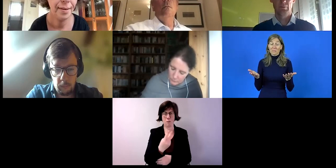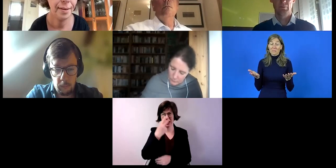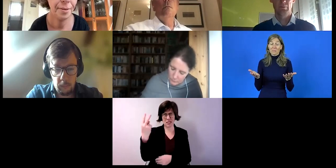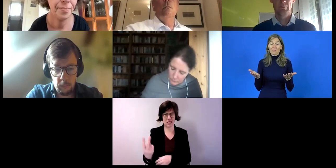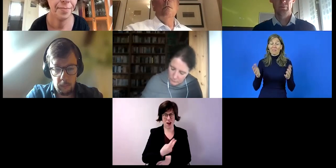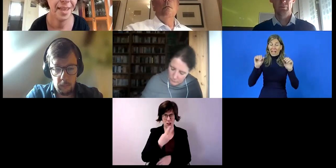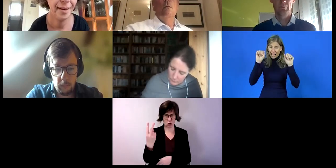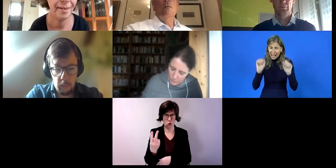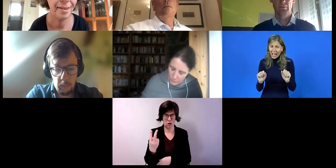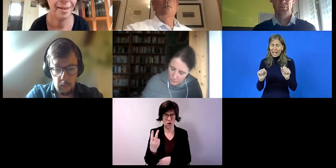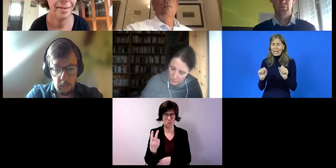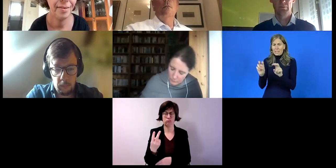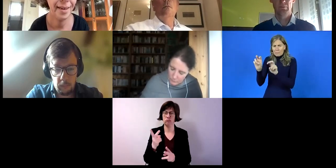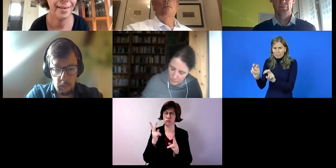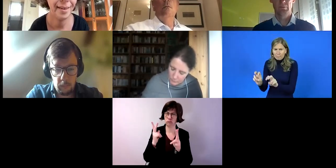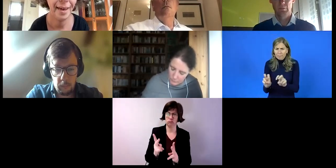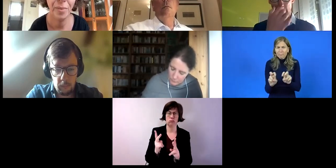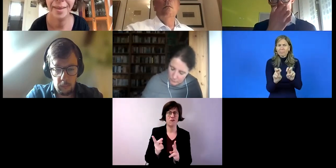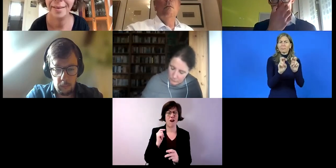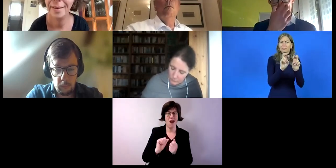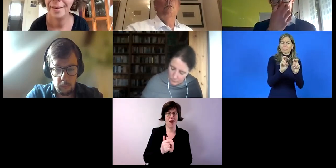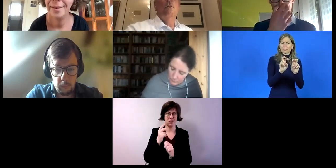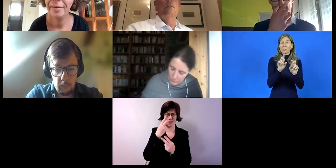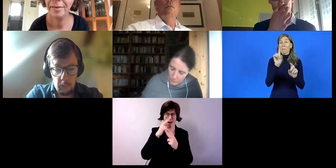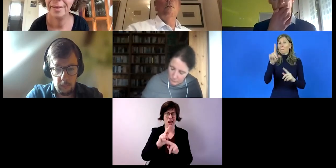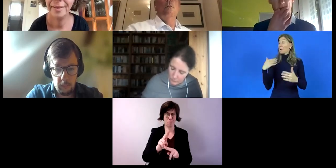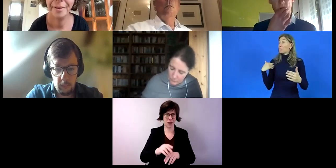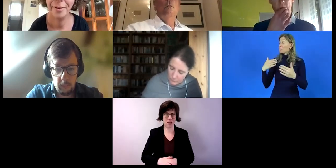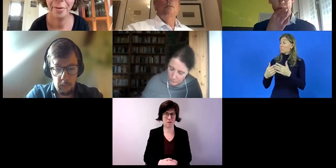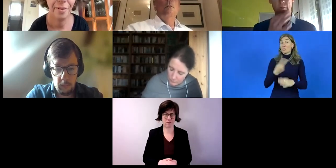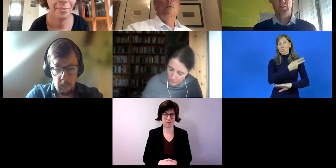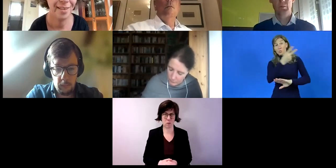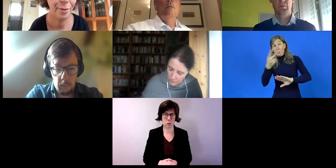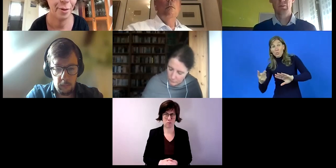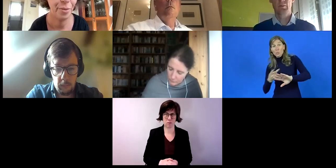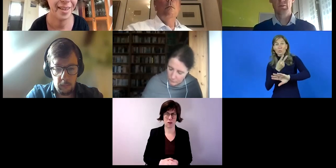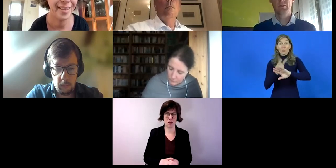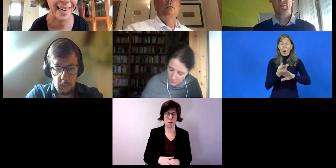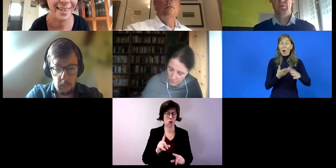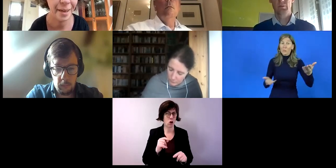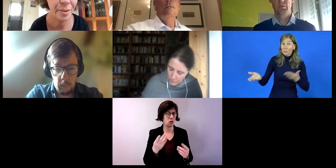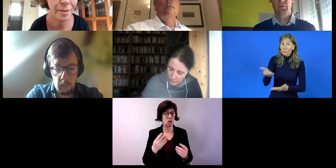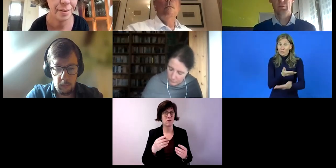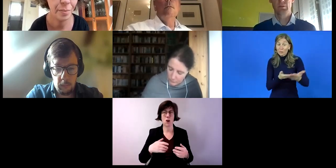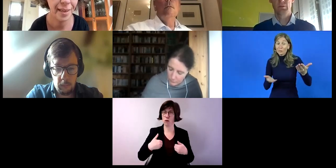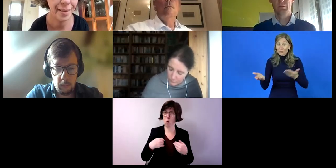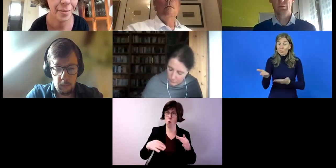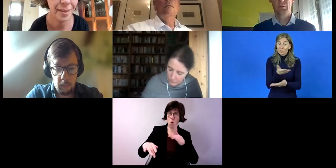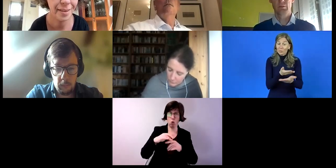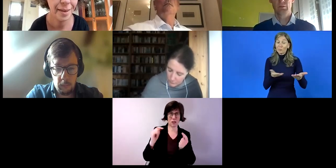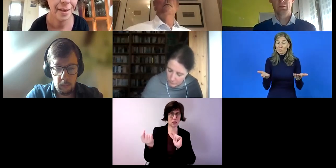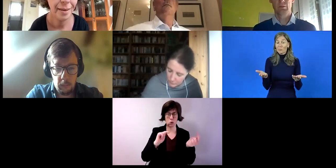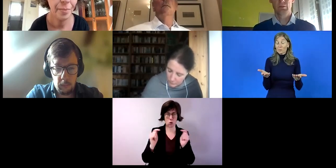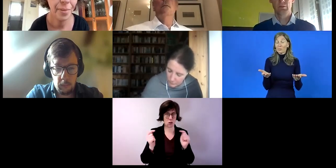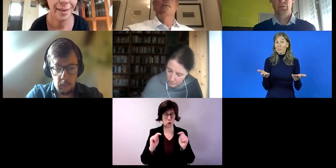ja, war ein erster Einblick. Ich habe mich sehr gefreut über die rege Teilnahme. Ich bedanke